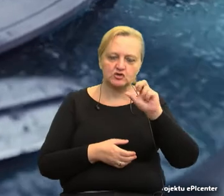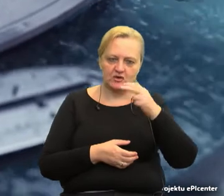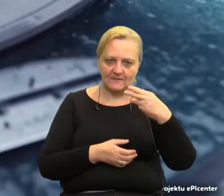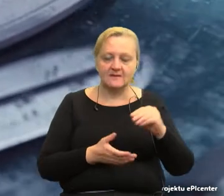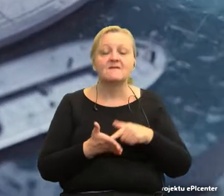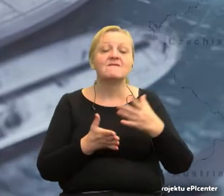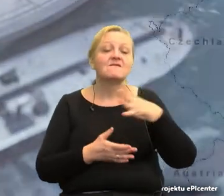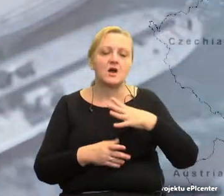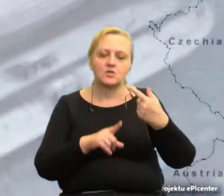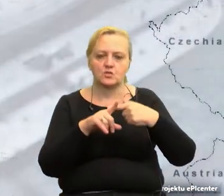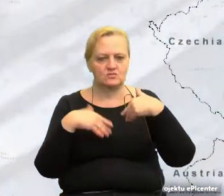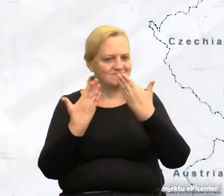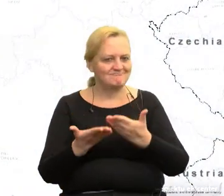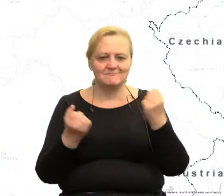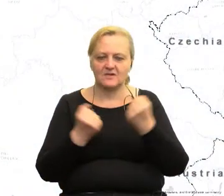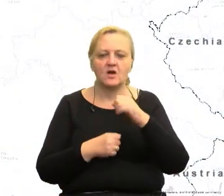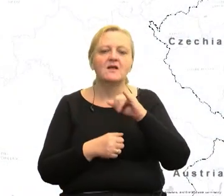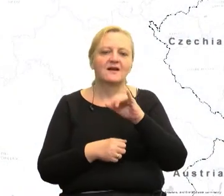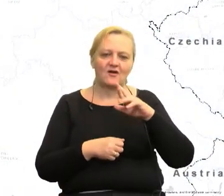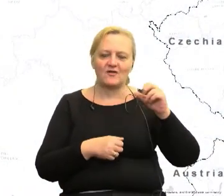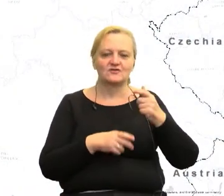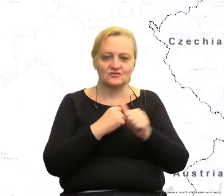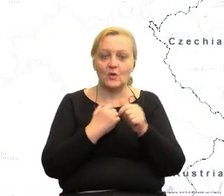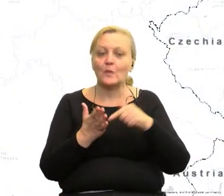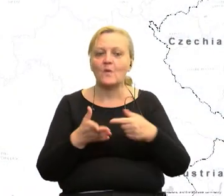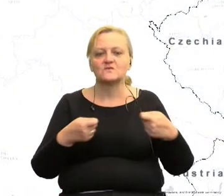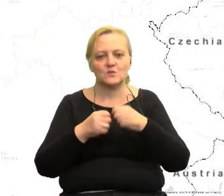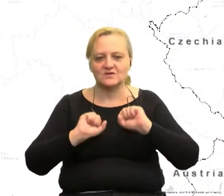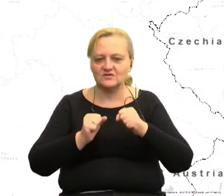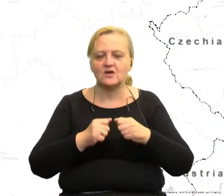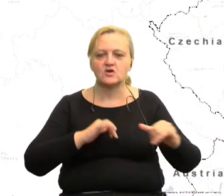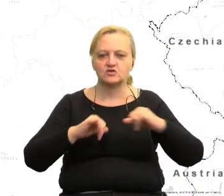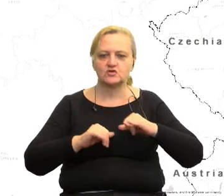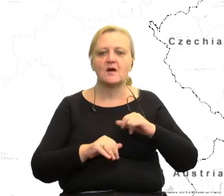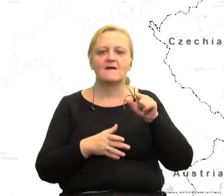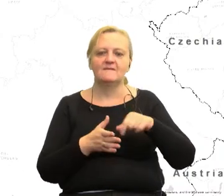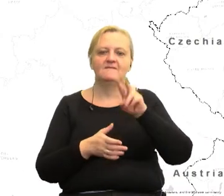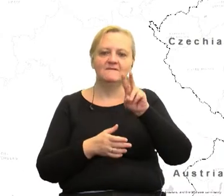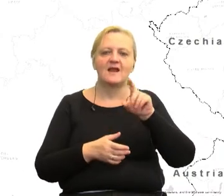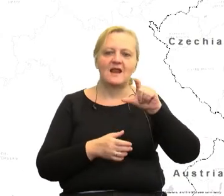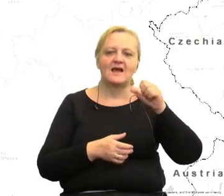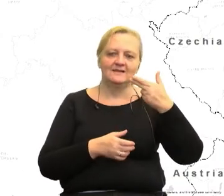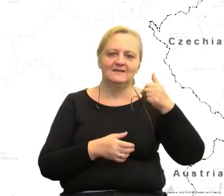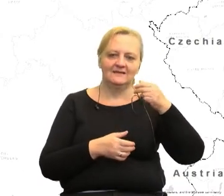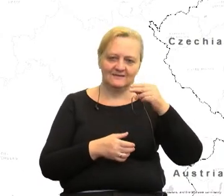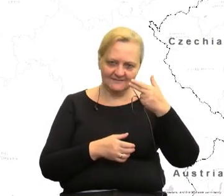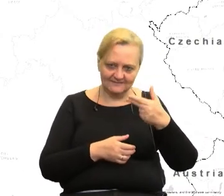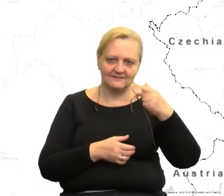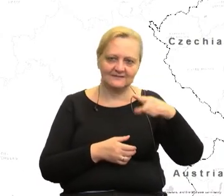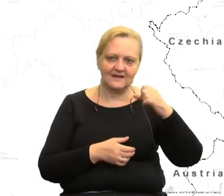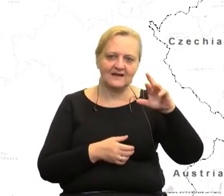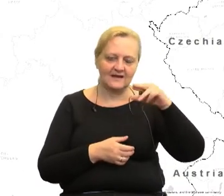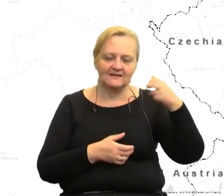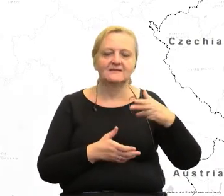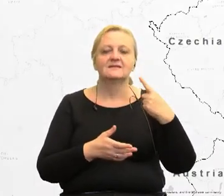Wartością dodaną projektu INCONE 60 będą również wspólne działania z rządem Flandry. Będziemy dążyć do tego, aby